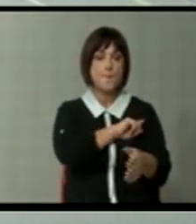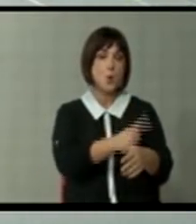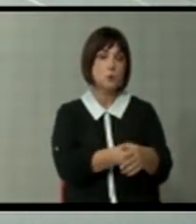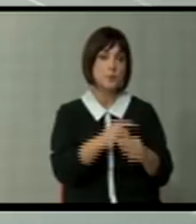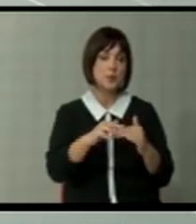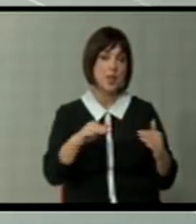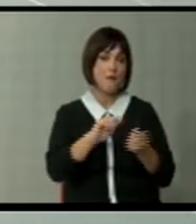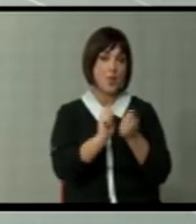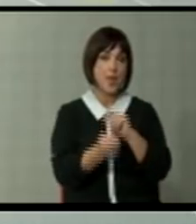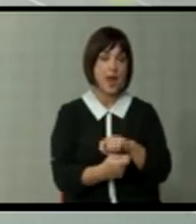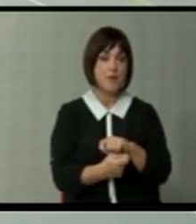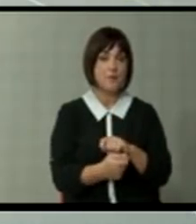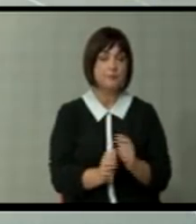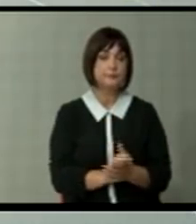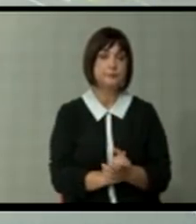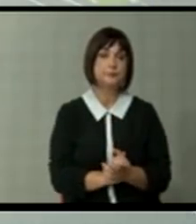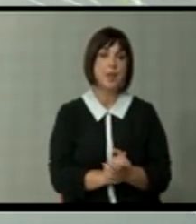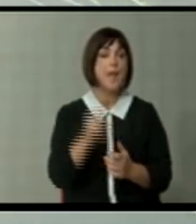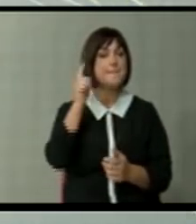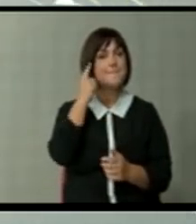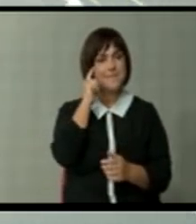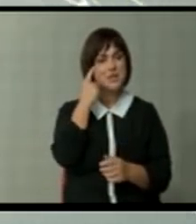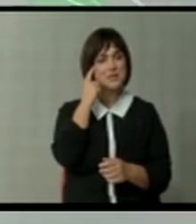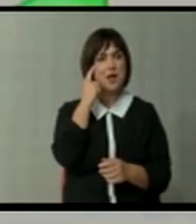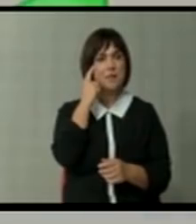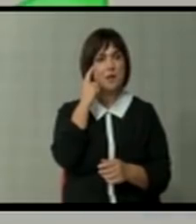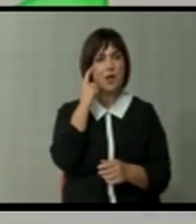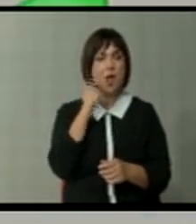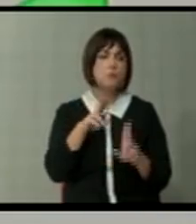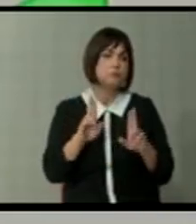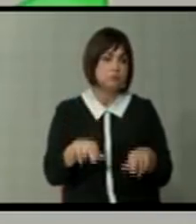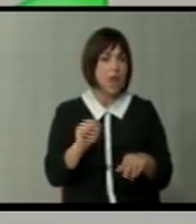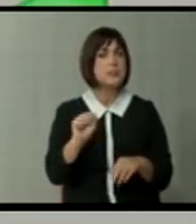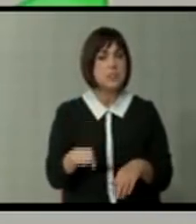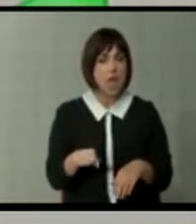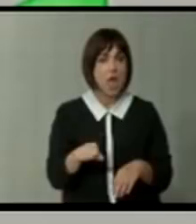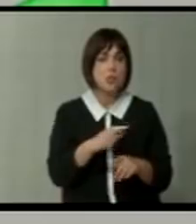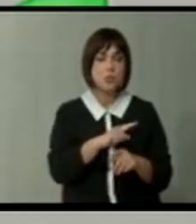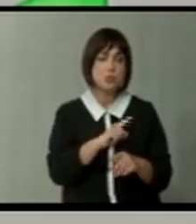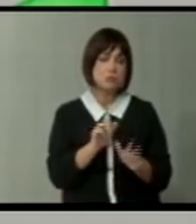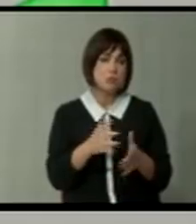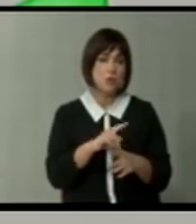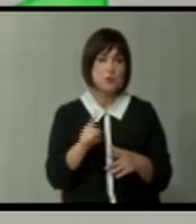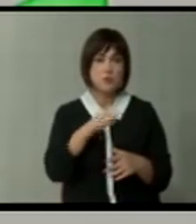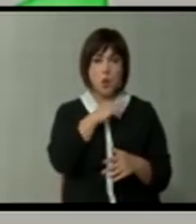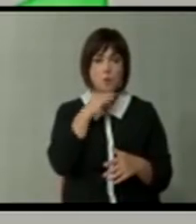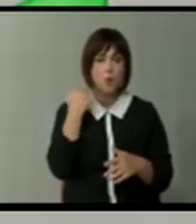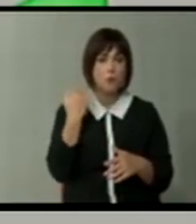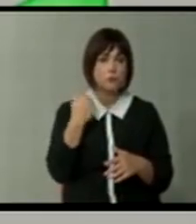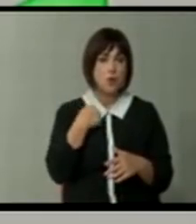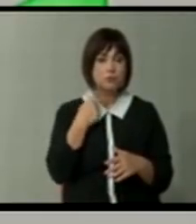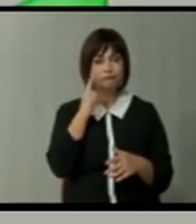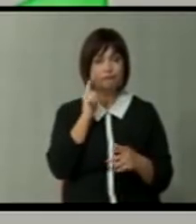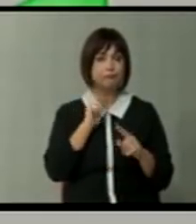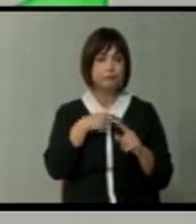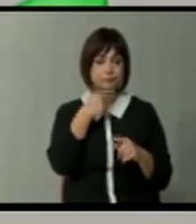ниво на реформи? Мислам дека, вероятно, дали не би се многу обкладил